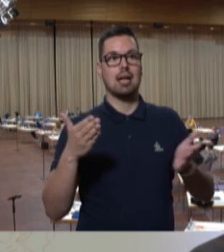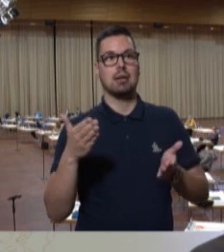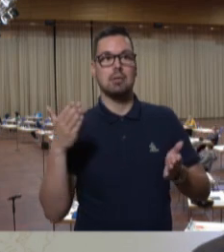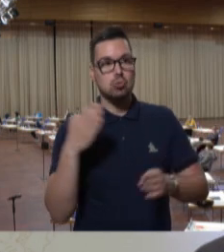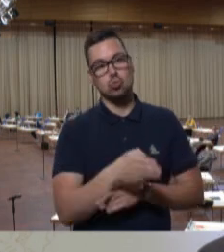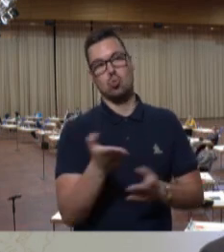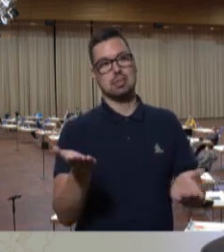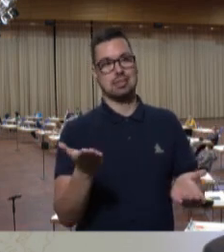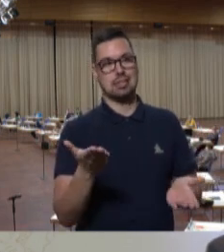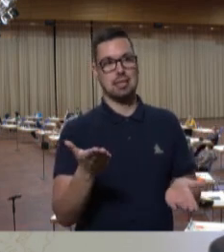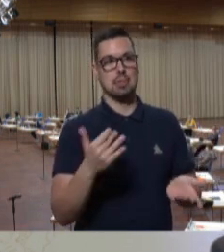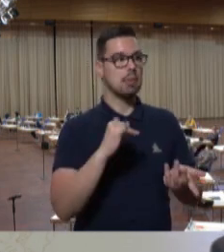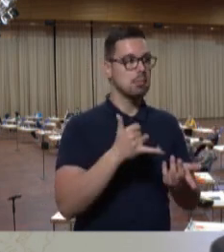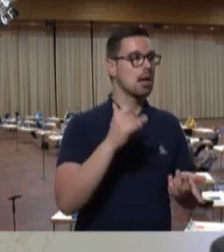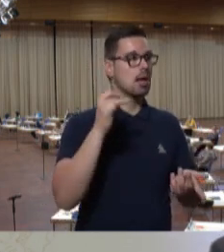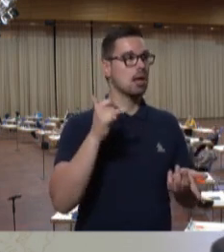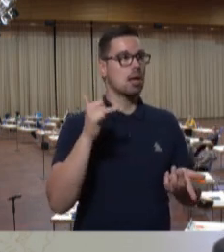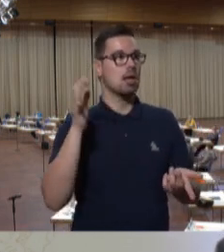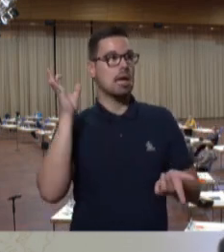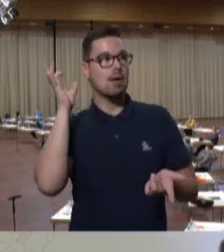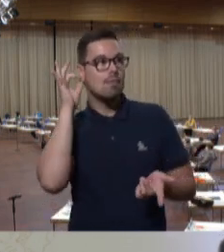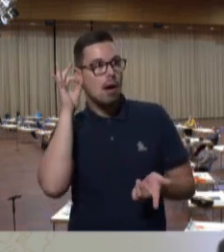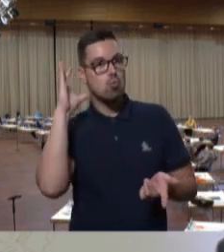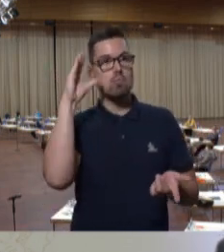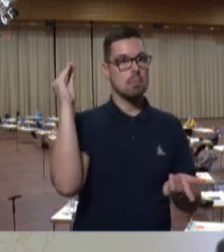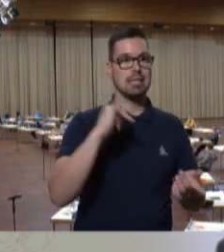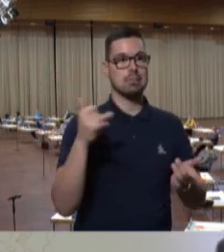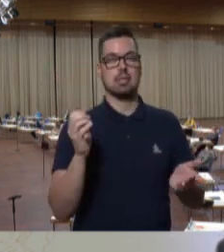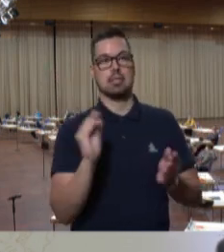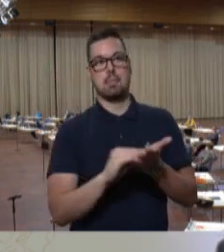macht es aber in der Anrede, liebe Saarländerinnen und Saarländer, trotzdem.